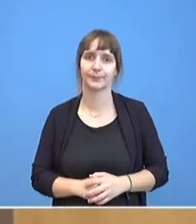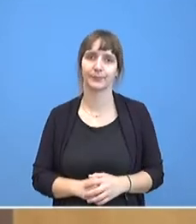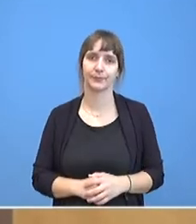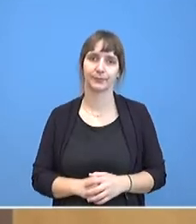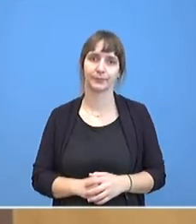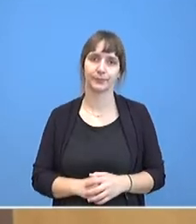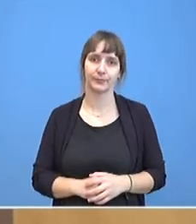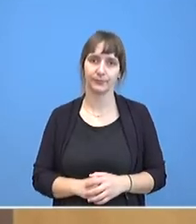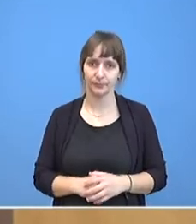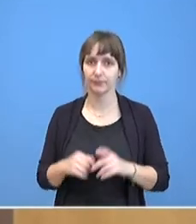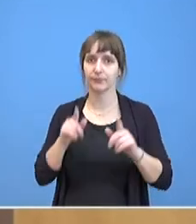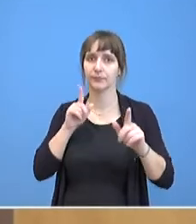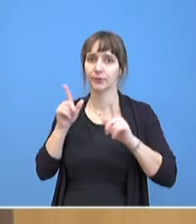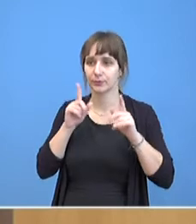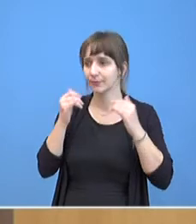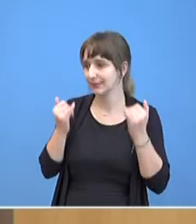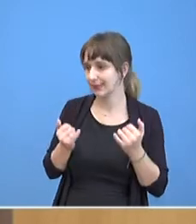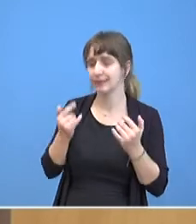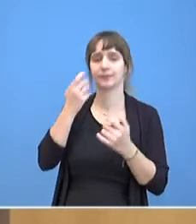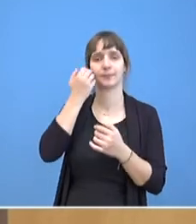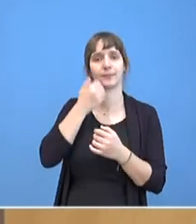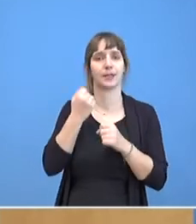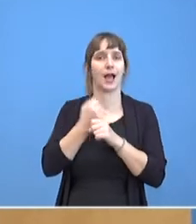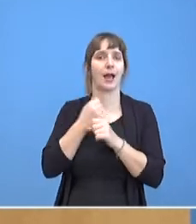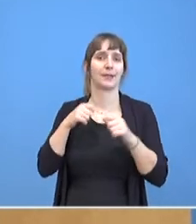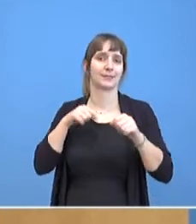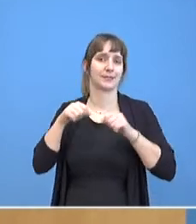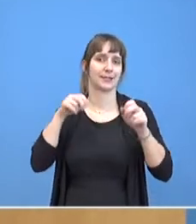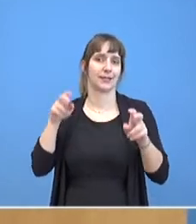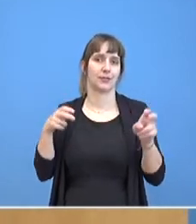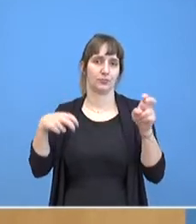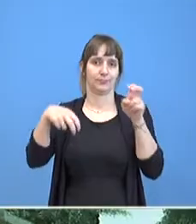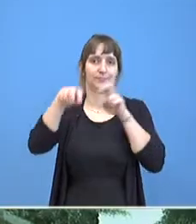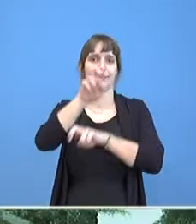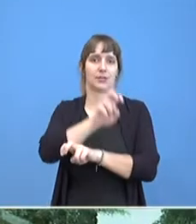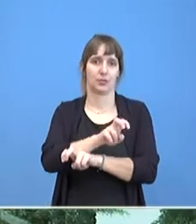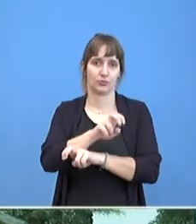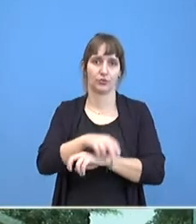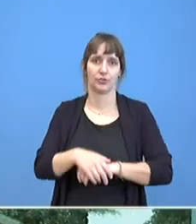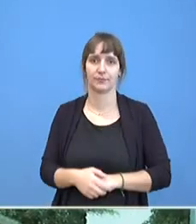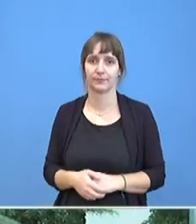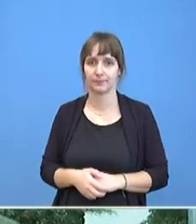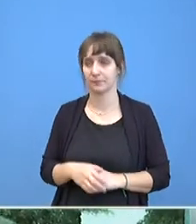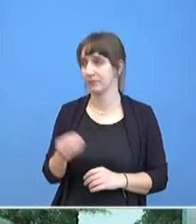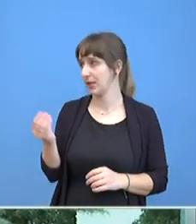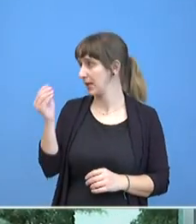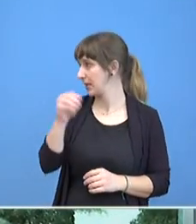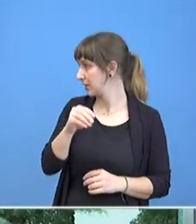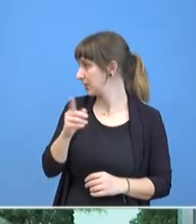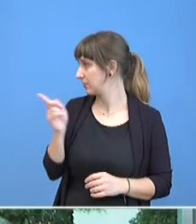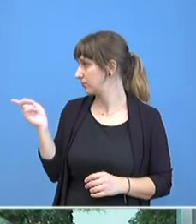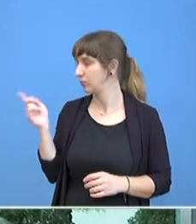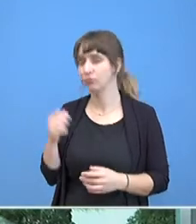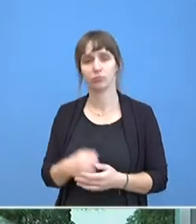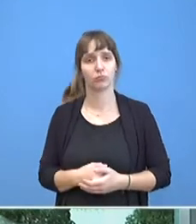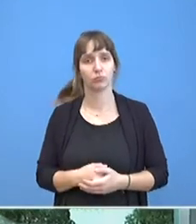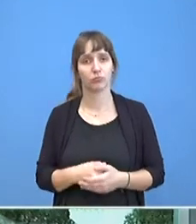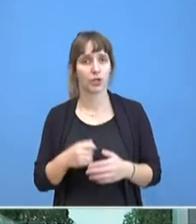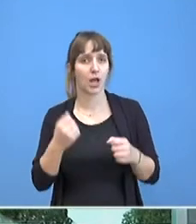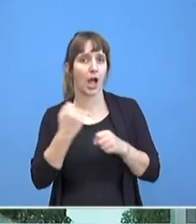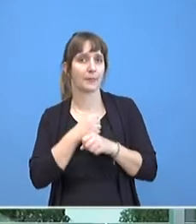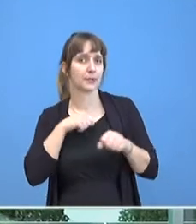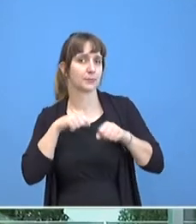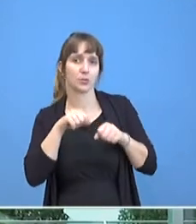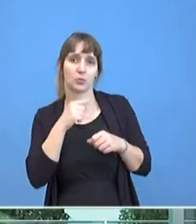Und dann tauschen wir doch einmal mit dem Arbeitsministerium, von wegen Ergänzung. Nicht? Ehrlich gesagt, habe ich mir nichts